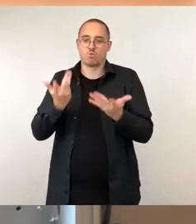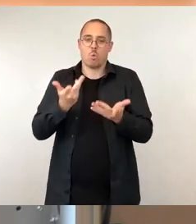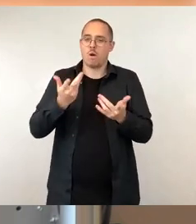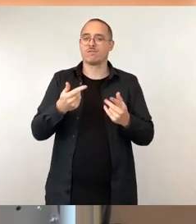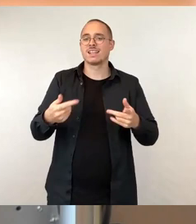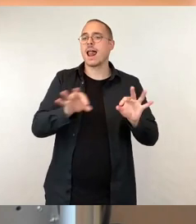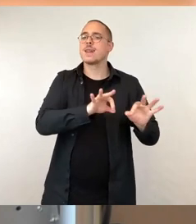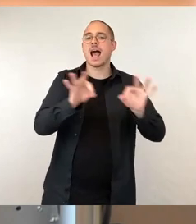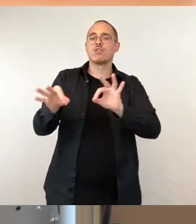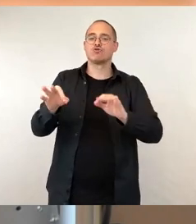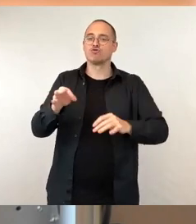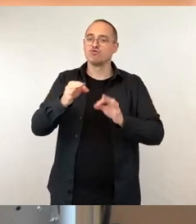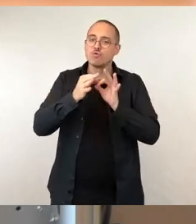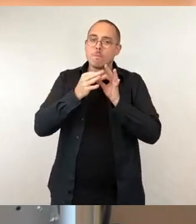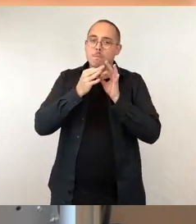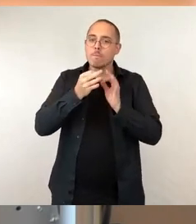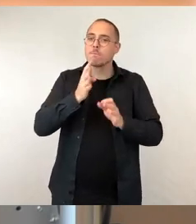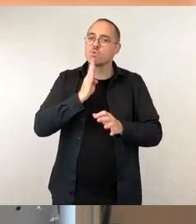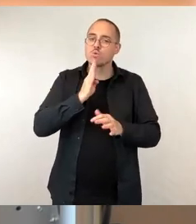insbesondere aus der Sozialdemokratie,